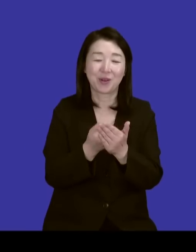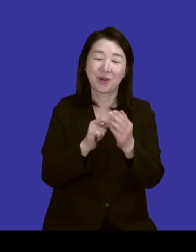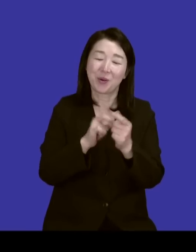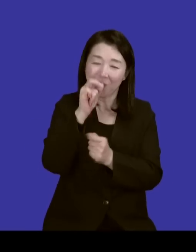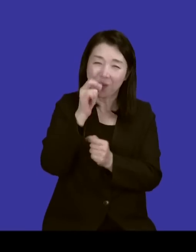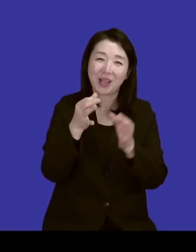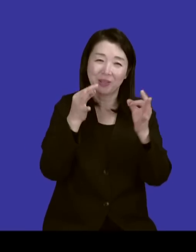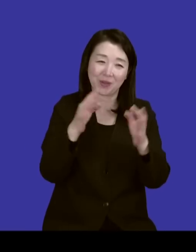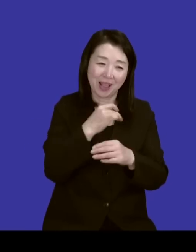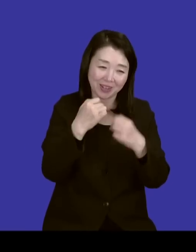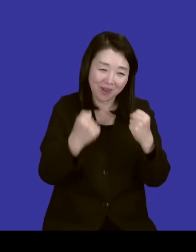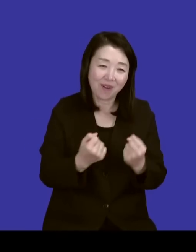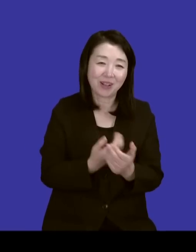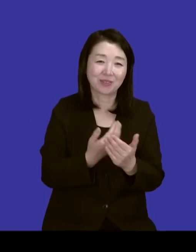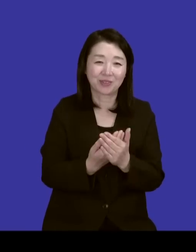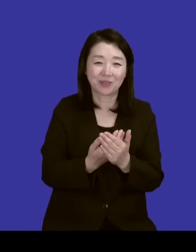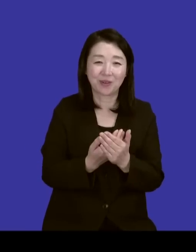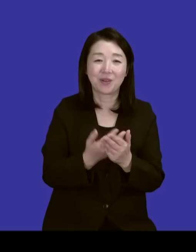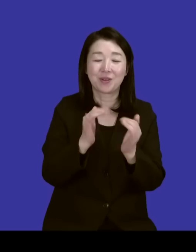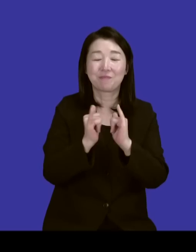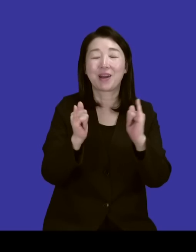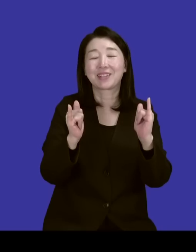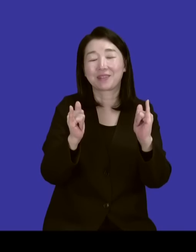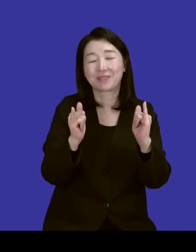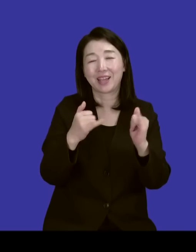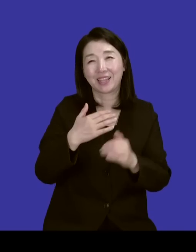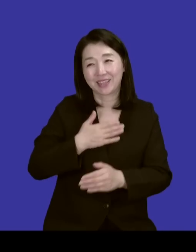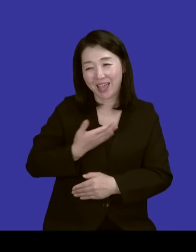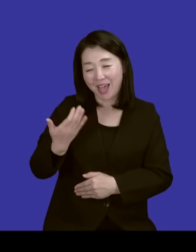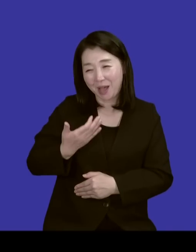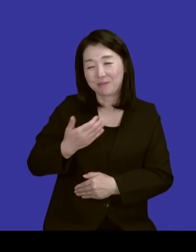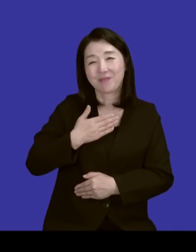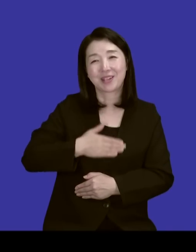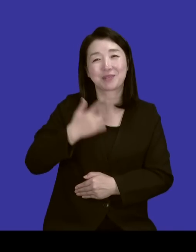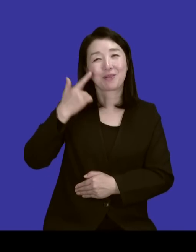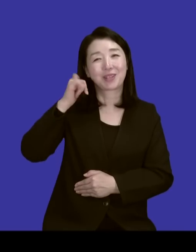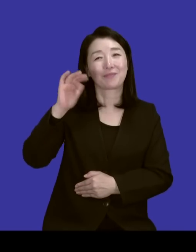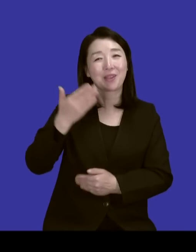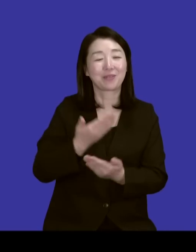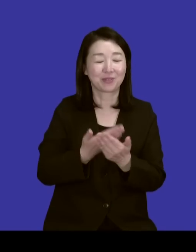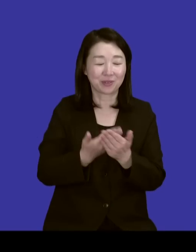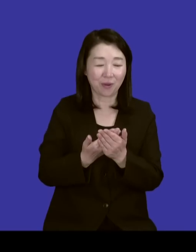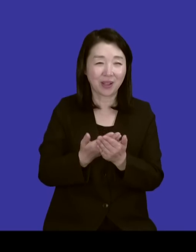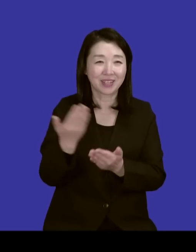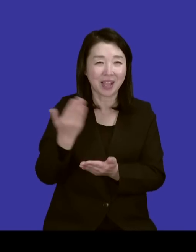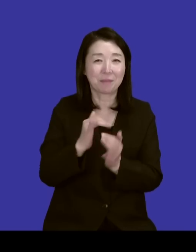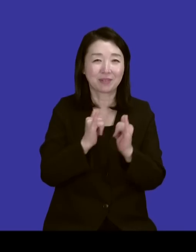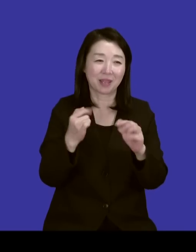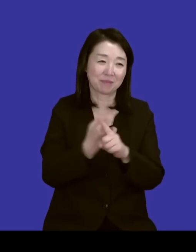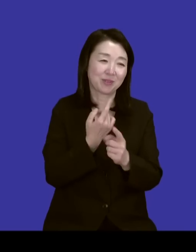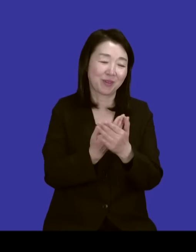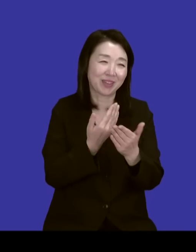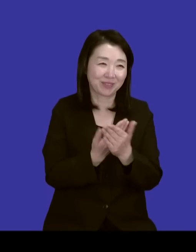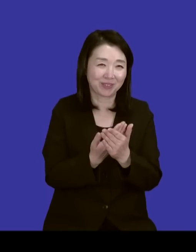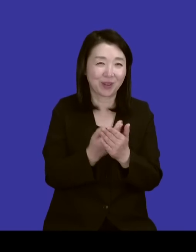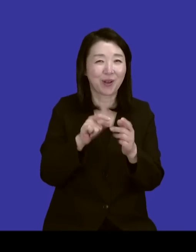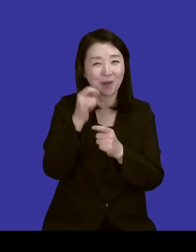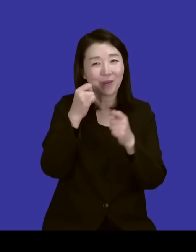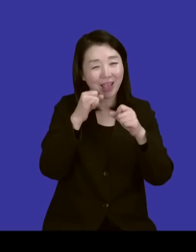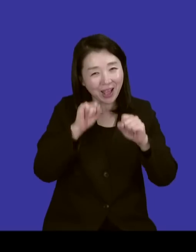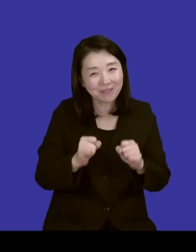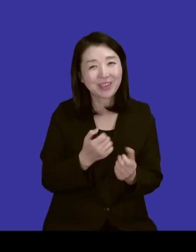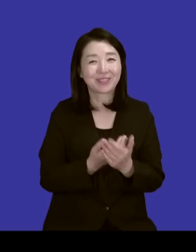많은 사람들에게 내 아픔 아시는 목사님이 되어주셔서 그런 분들 치유하는 목사님으로 오래오래 저희 곁에 머물러주십사 기도